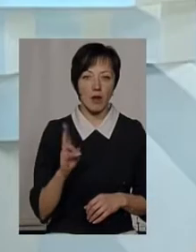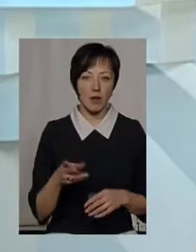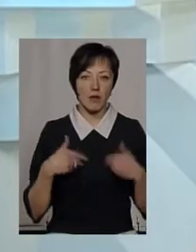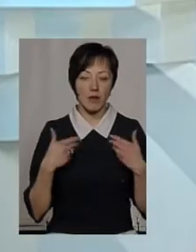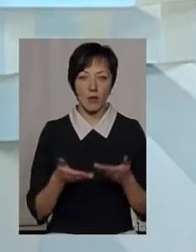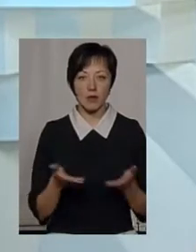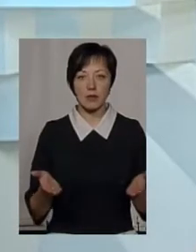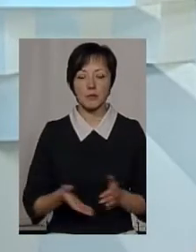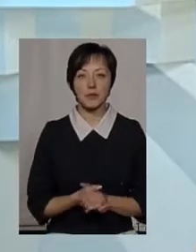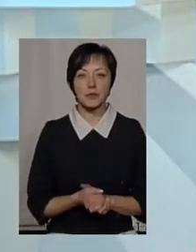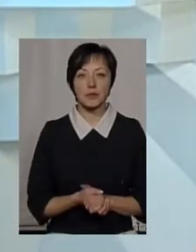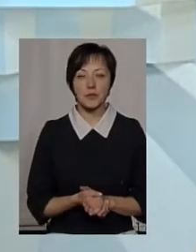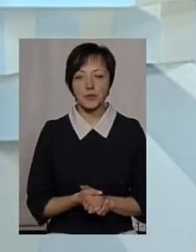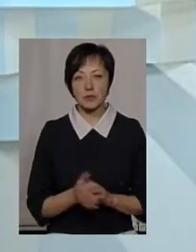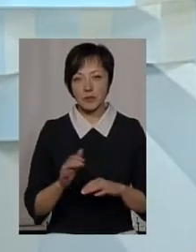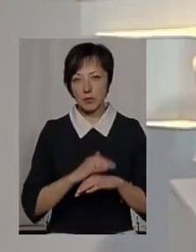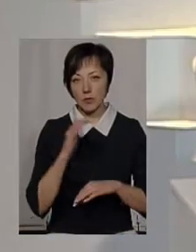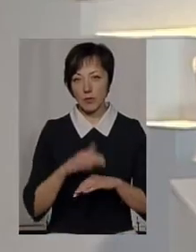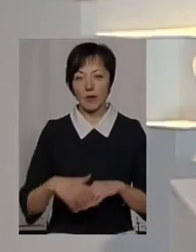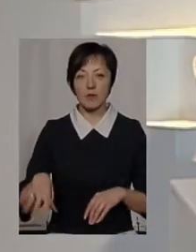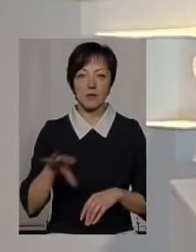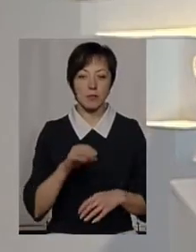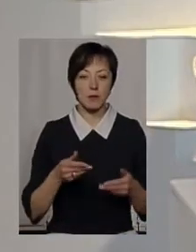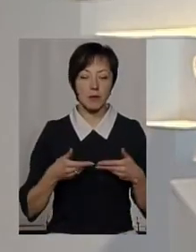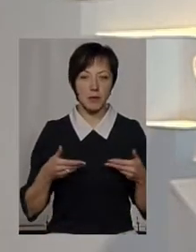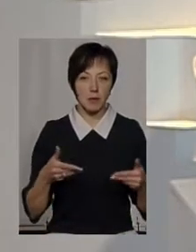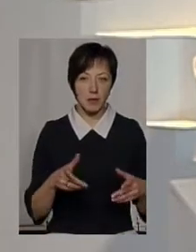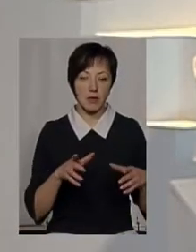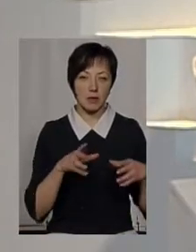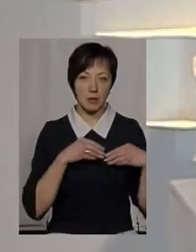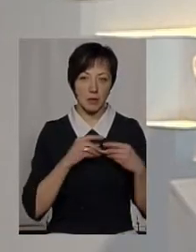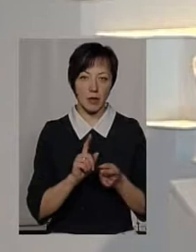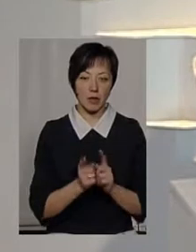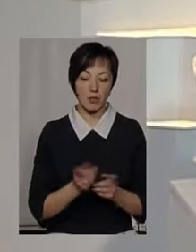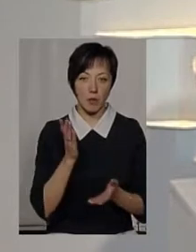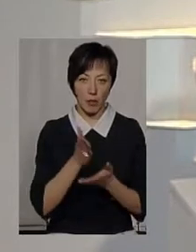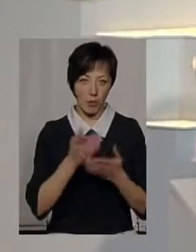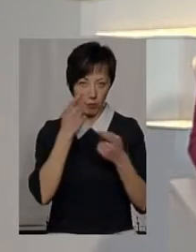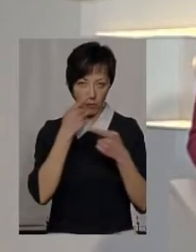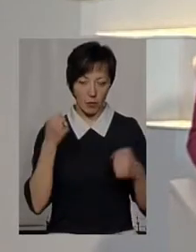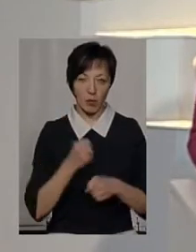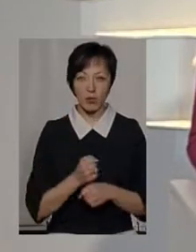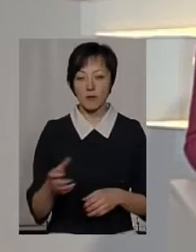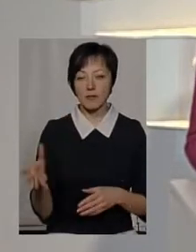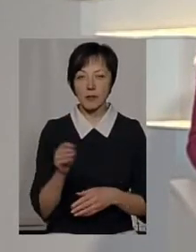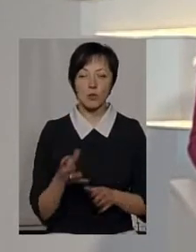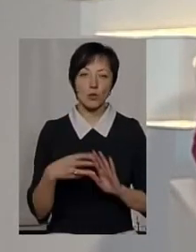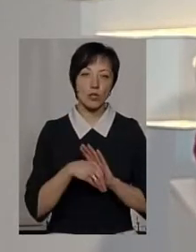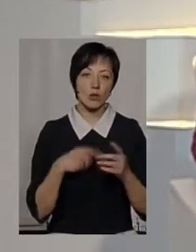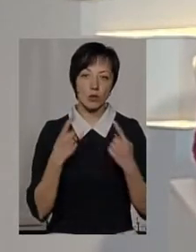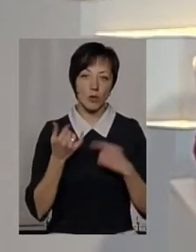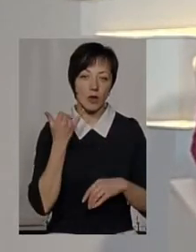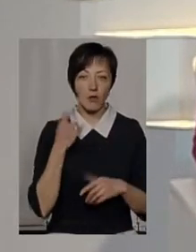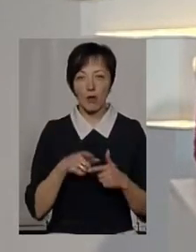Вітаю вас. І вам добрий вечір. Добрий вечір усім. Ми із Ольгою Рибак працюємо для вас наживо, тож запрошую усіх долучатися до